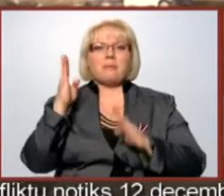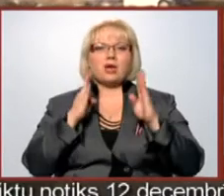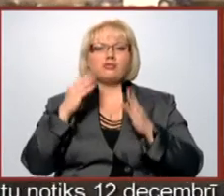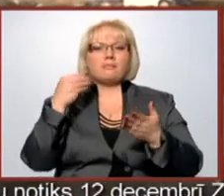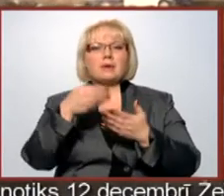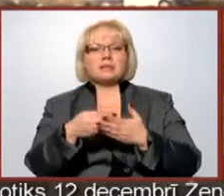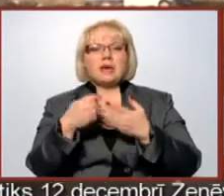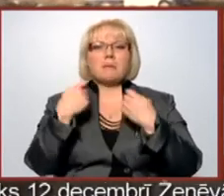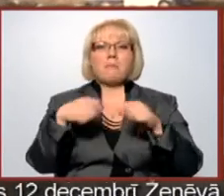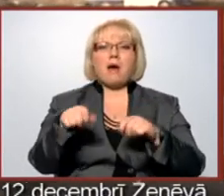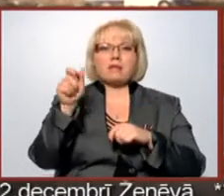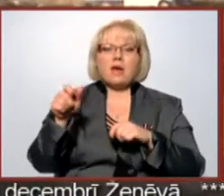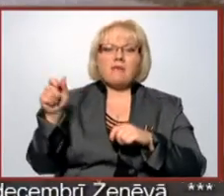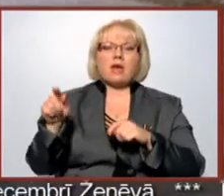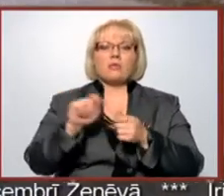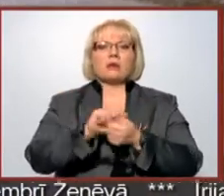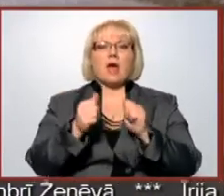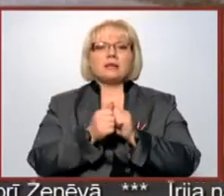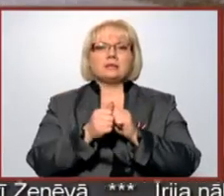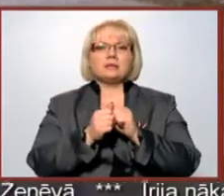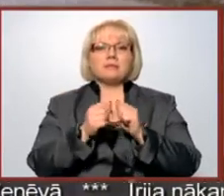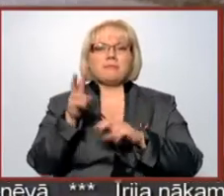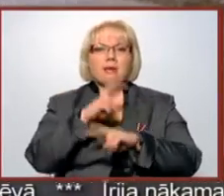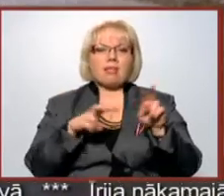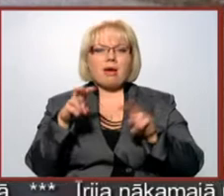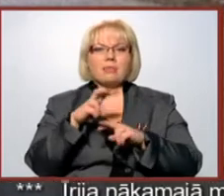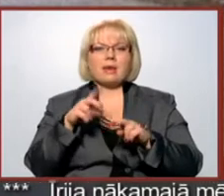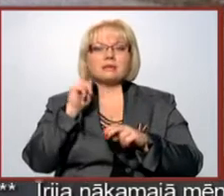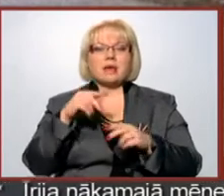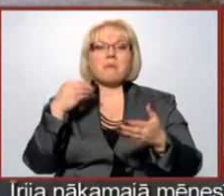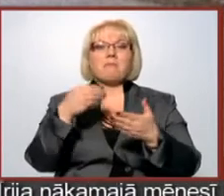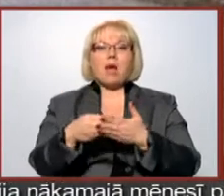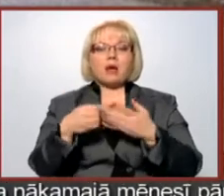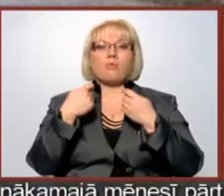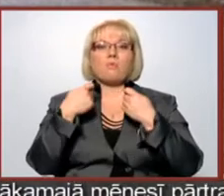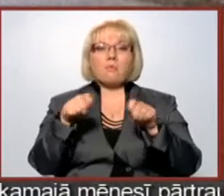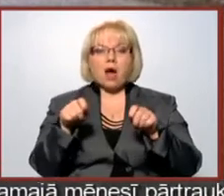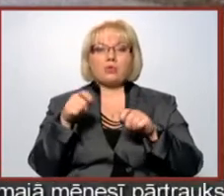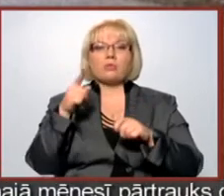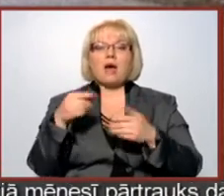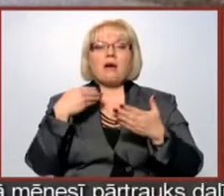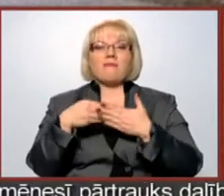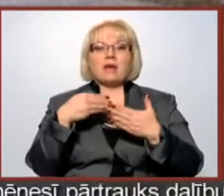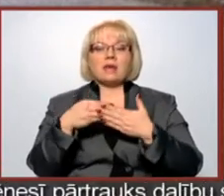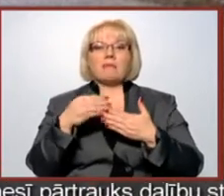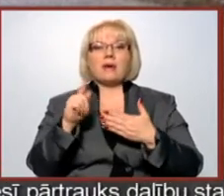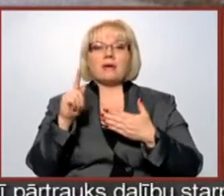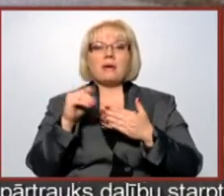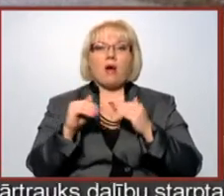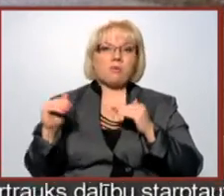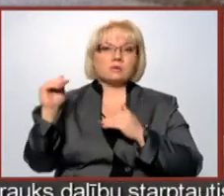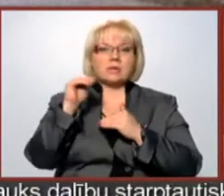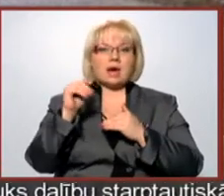pārdevēji, ir grāns karjeri meklētāji. Es zinu, ka pērk un pārdod. Viņa tā vērtība līdz ar to ir augstāka.